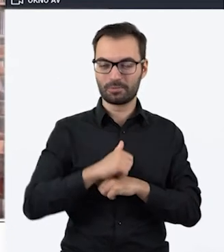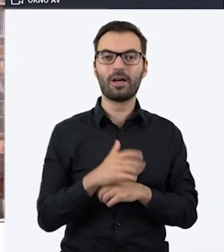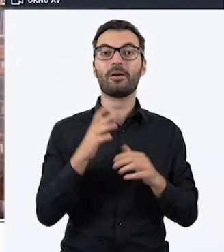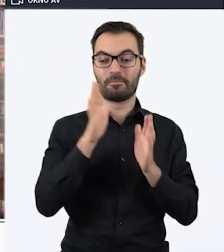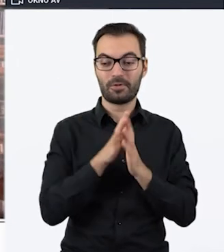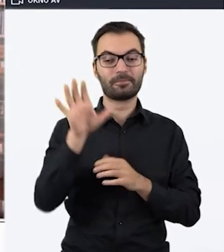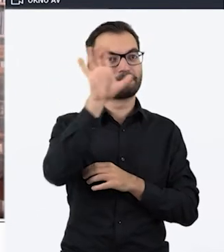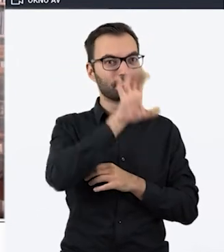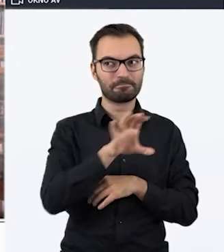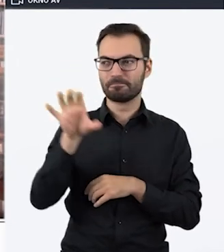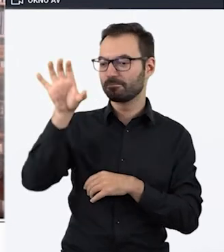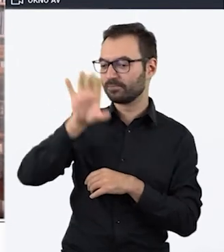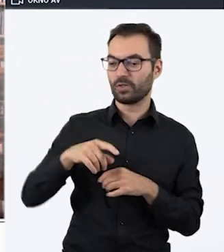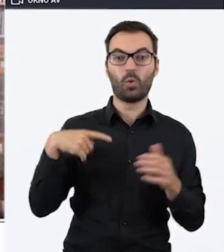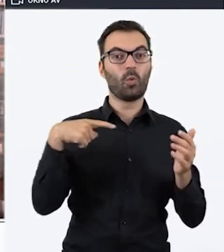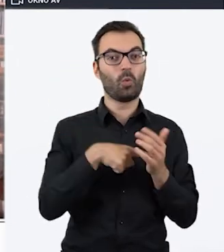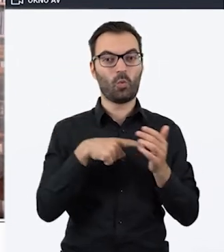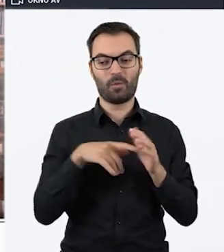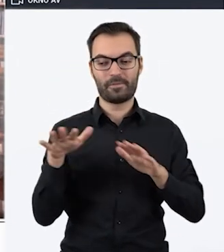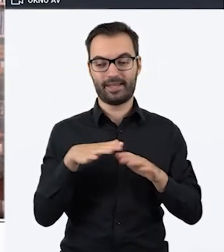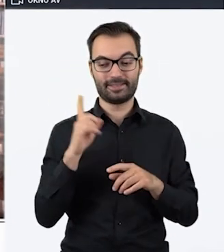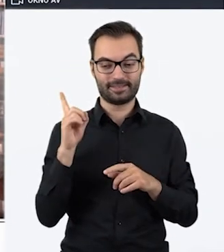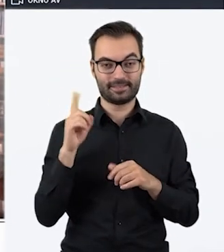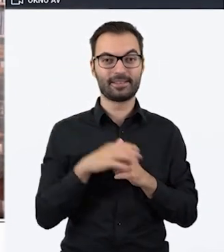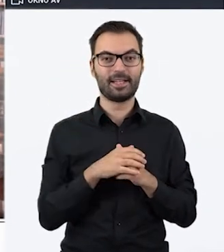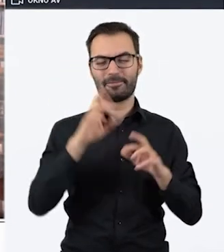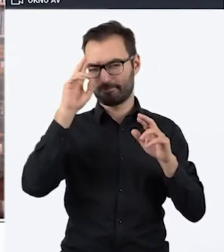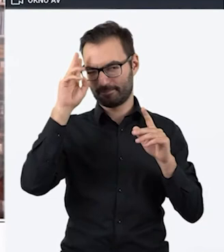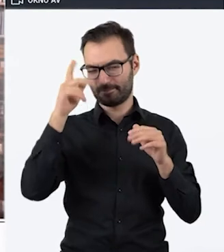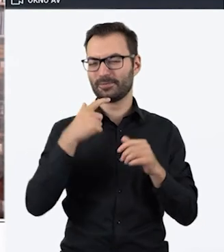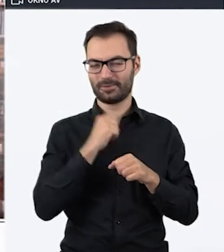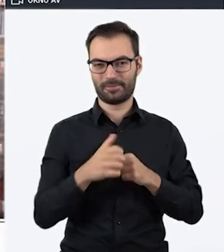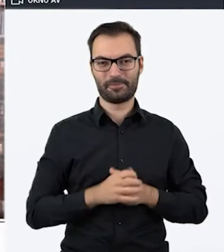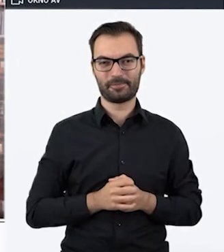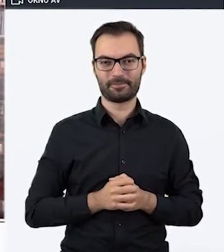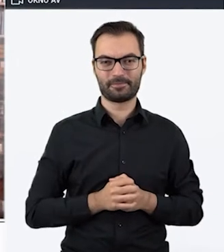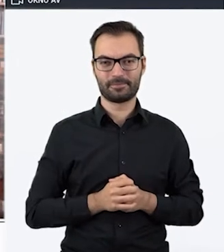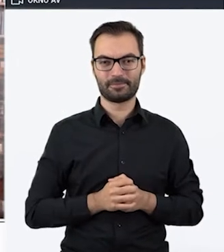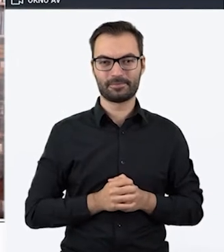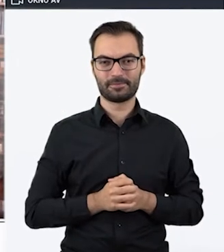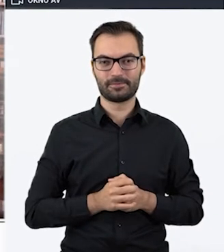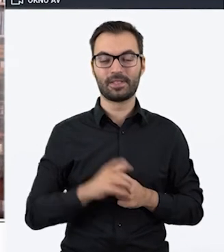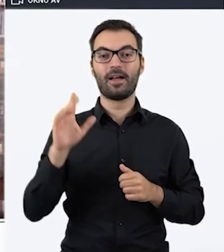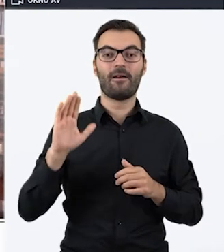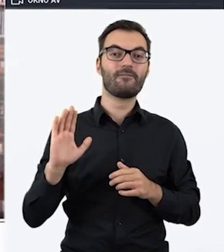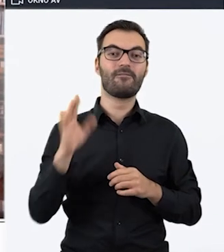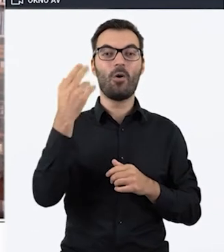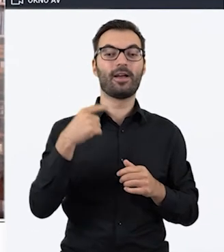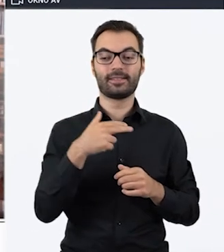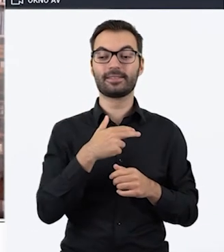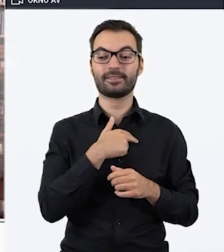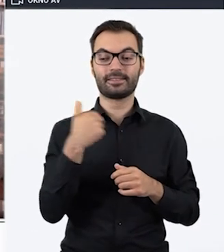Rozejrzyjmy się. Myślę, że to miejsce jest Państwu znane. No i jesteśmy tutaj wołani przez tę